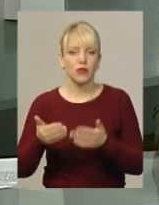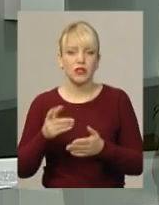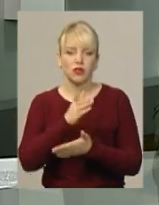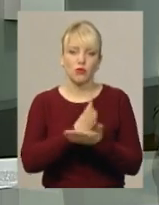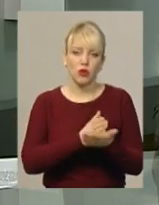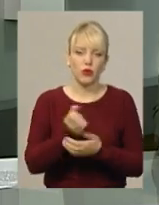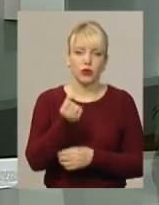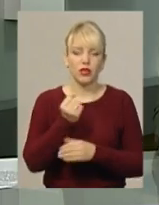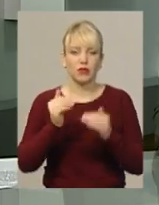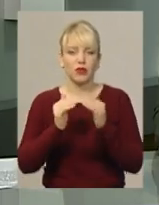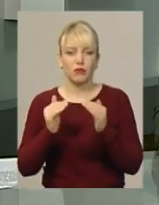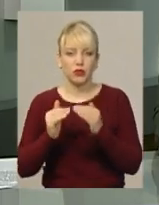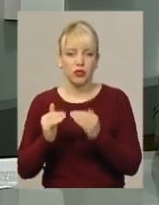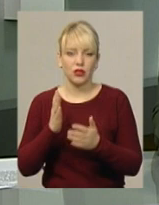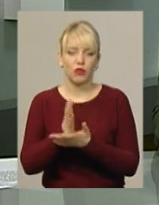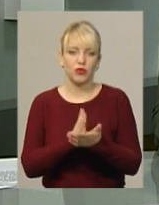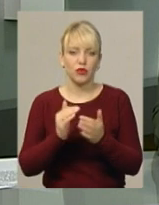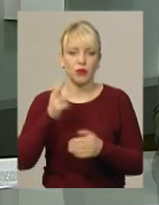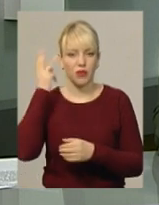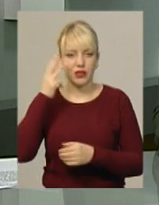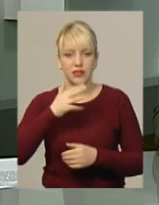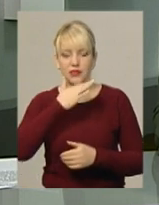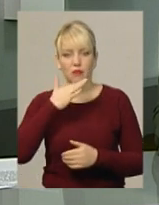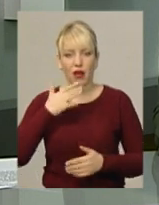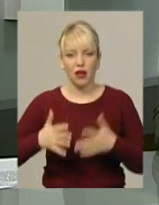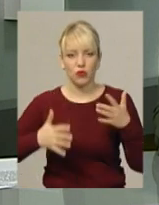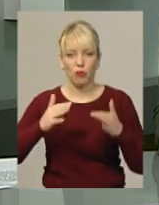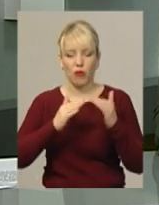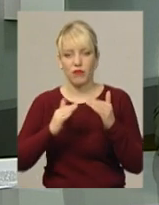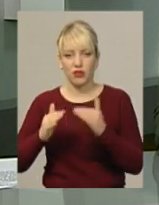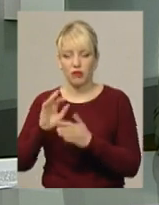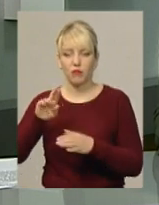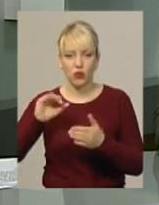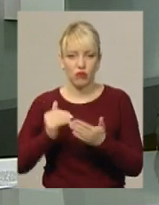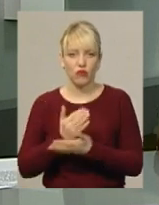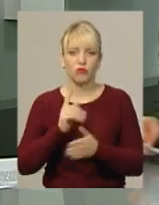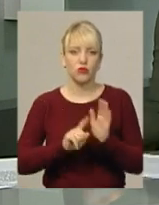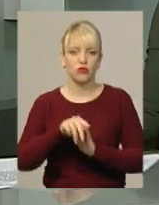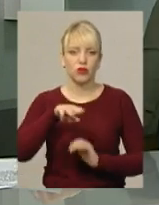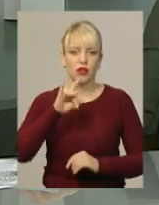управління будинком. Обслуговувати хмельницькі багатоповерхівки по-новому розпочнуть з травня.